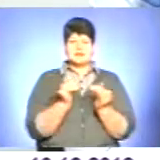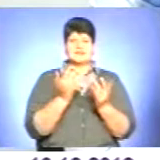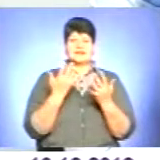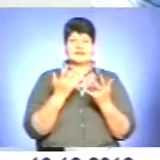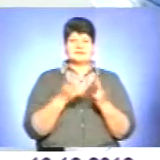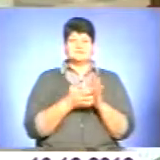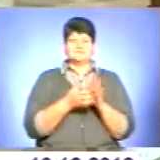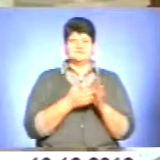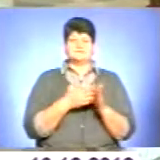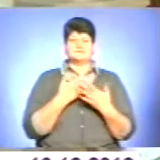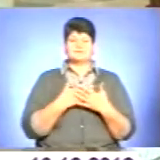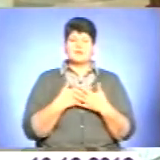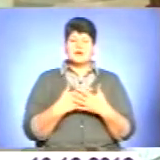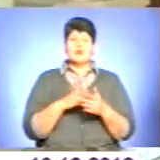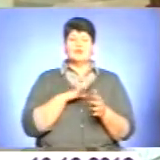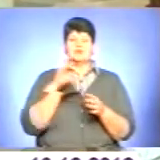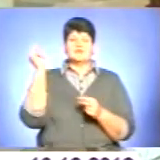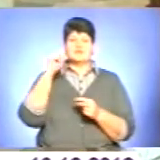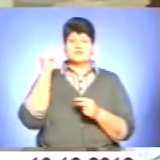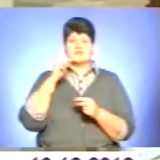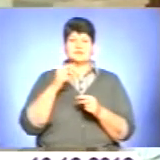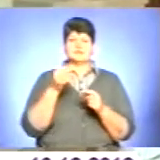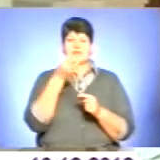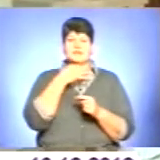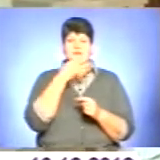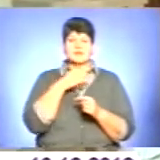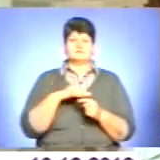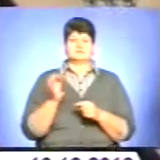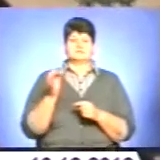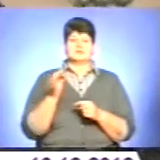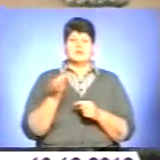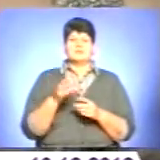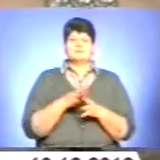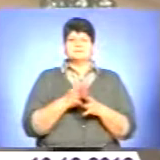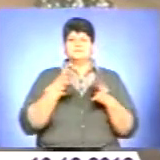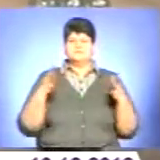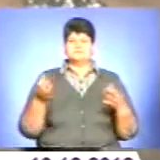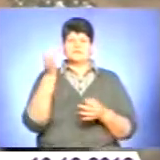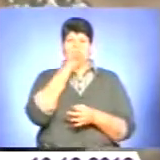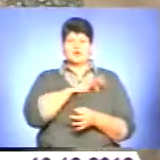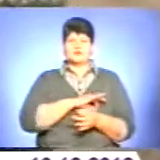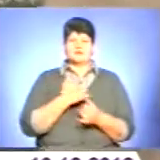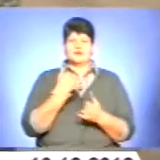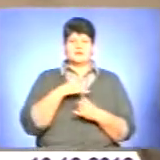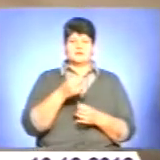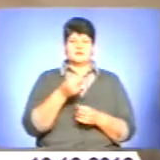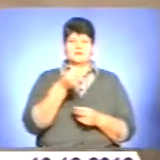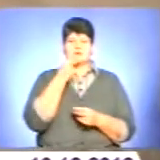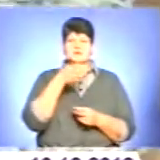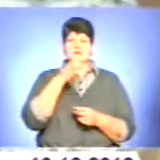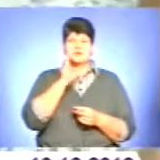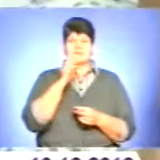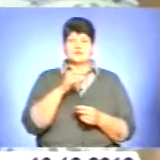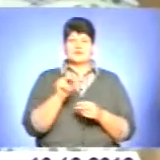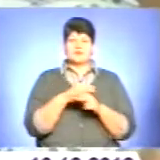недостатності. Були вивчені препарати, які найпоширеніші для застосування при артеріальній гіпертензії та ціни на них. У результаті